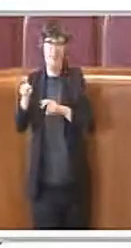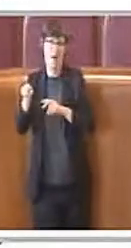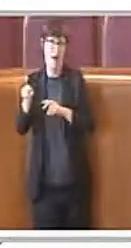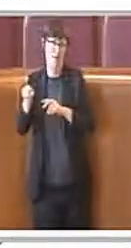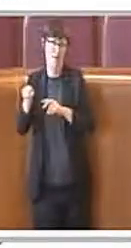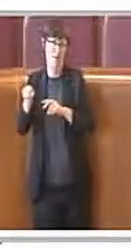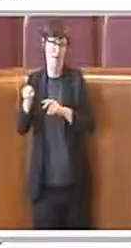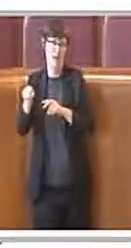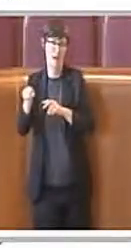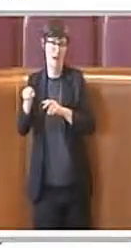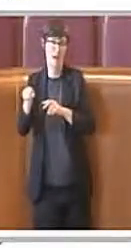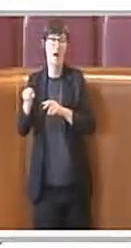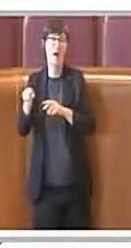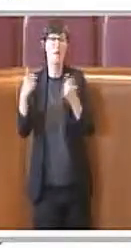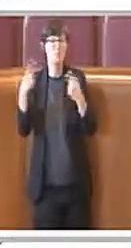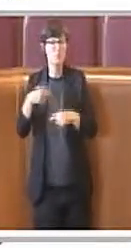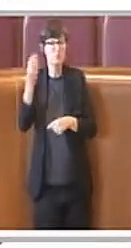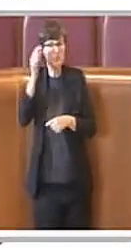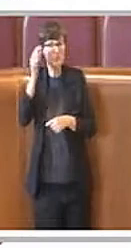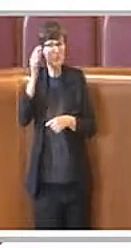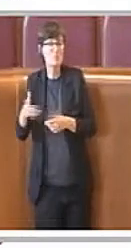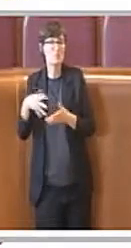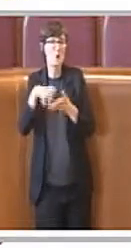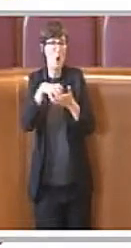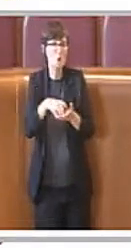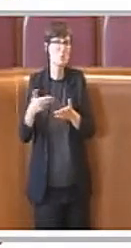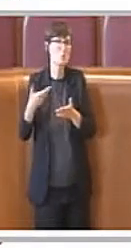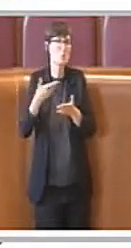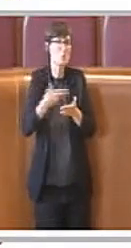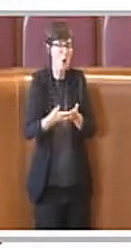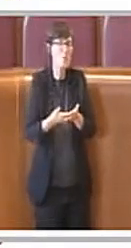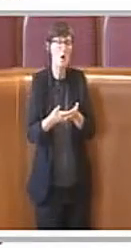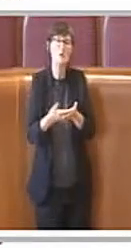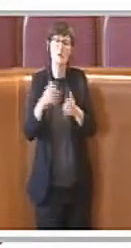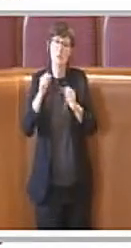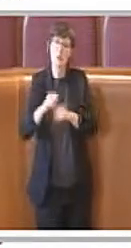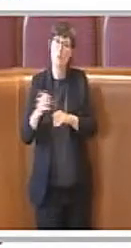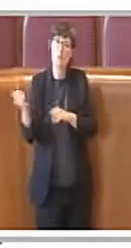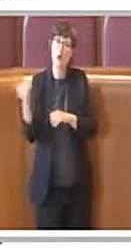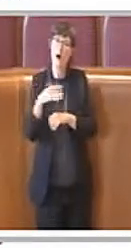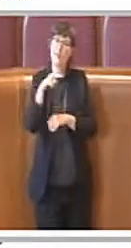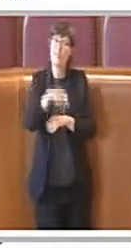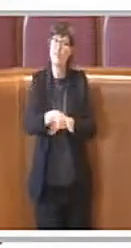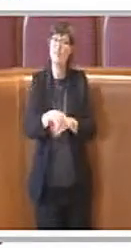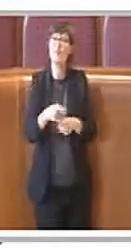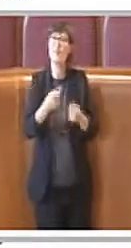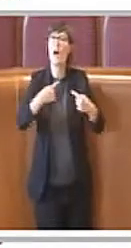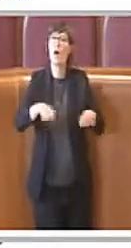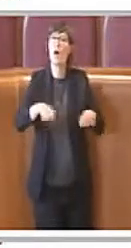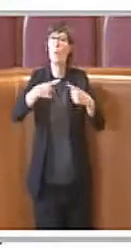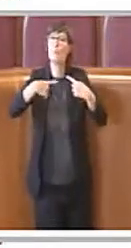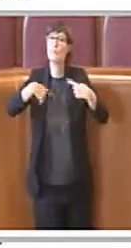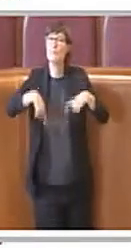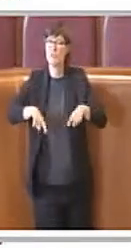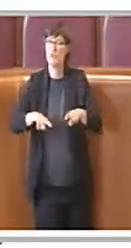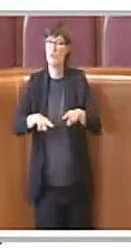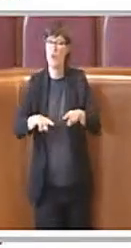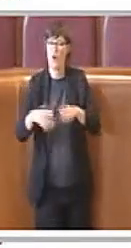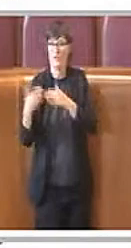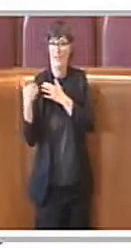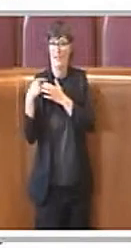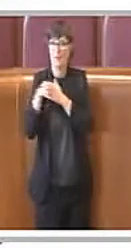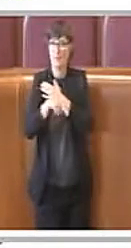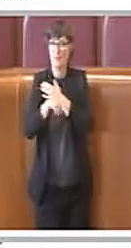istituzione, tali osservazioni devono essere inviate alle commissioni competenti e dalle stesse esaminate mediante audizione di